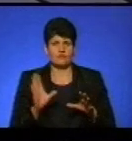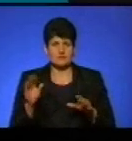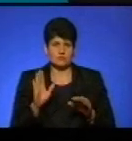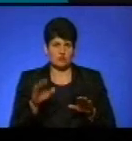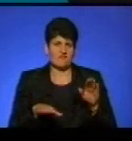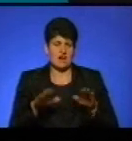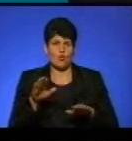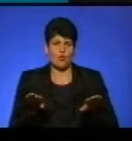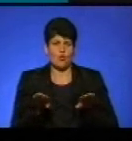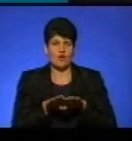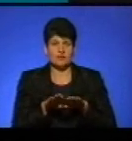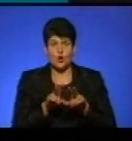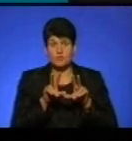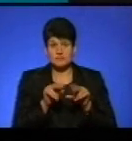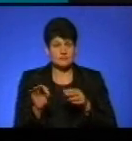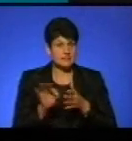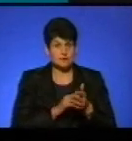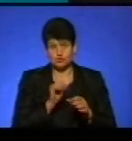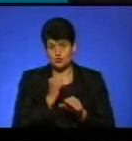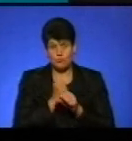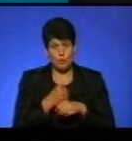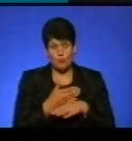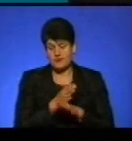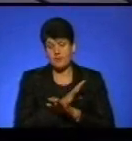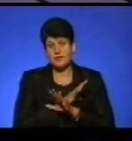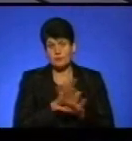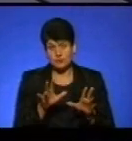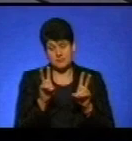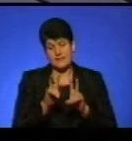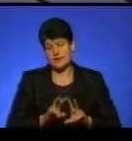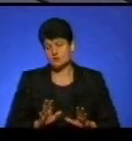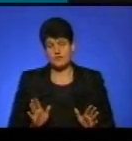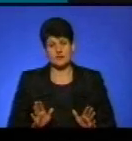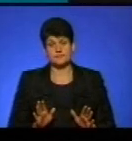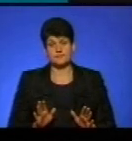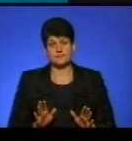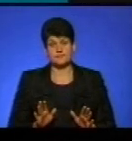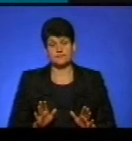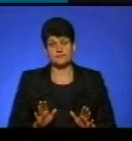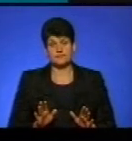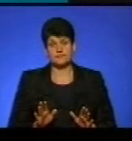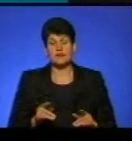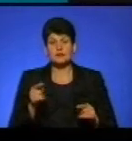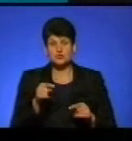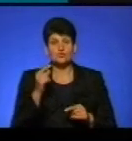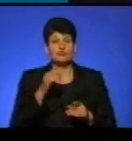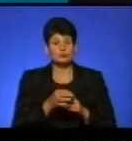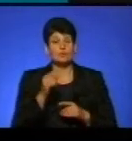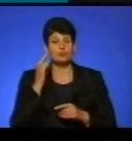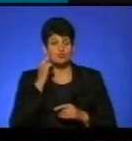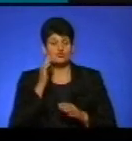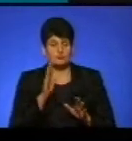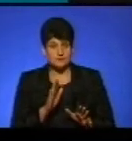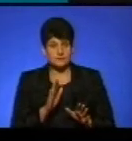врегульовано. Але обіцяєте, що там ми зразу зробимо поділ, я не буду, тому що треба буде все проаналізувати. Таку відповідь ми почули, я думаю, що